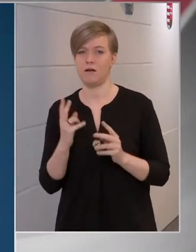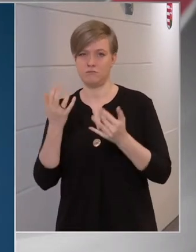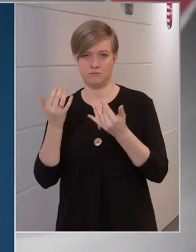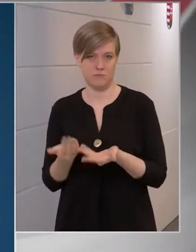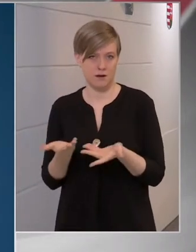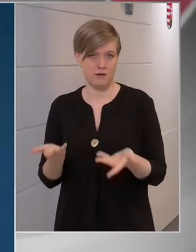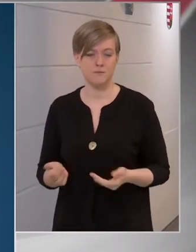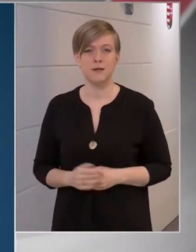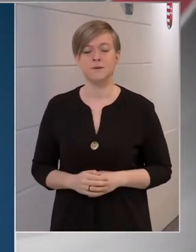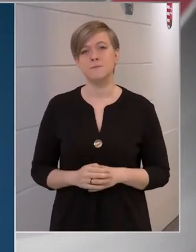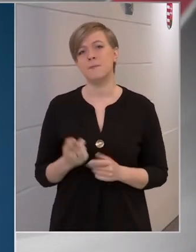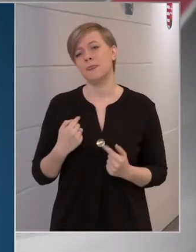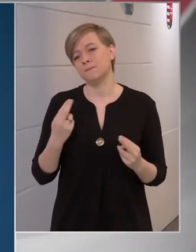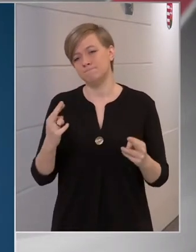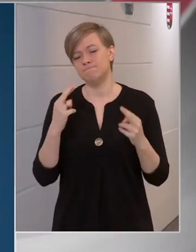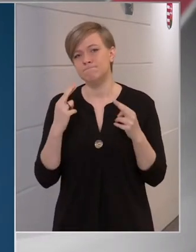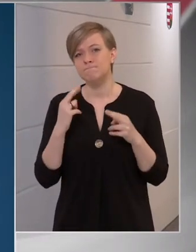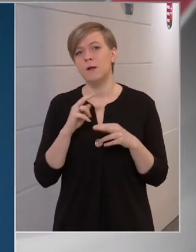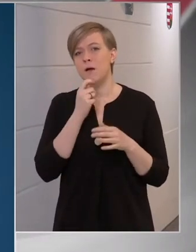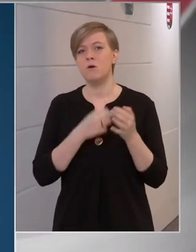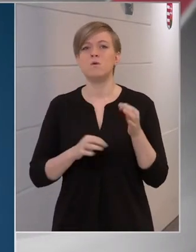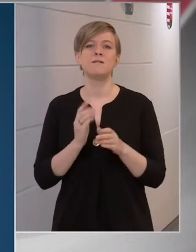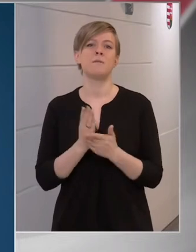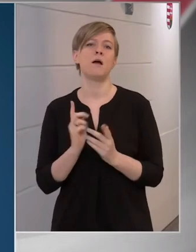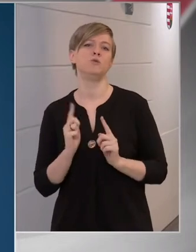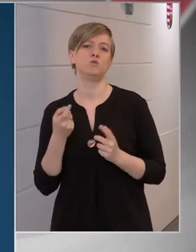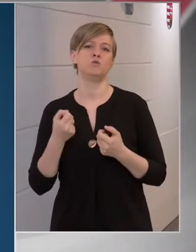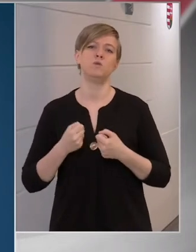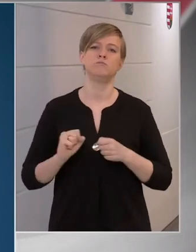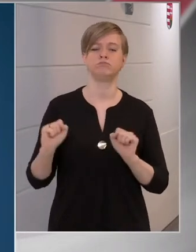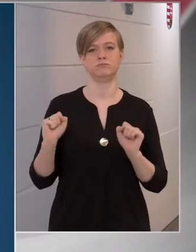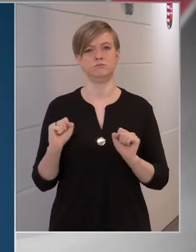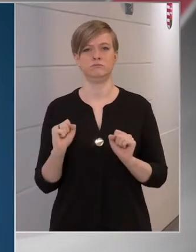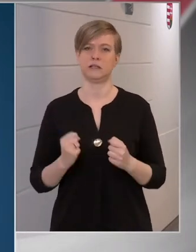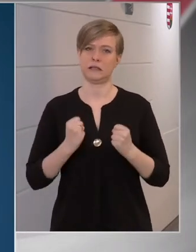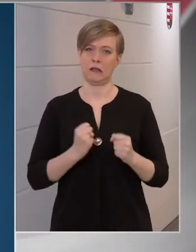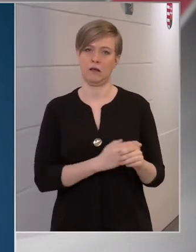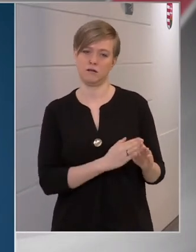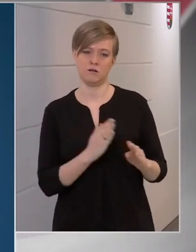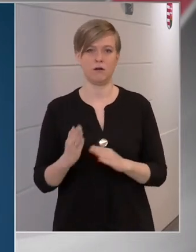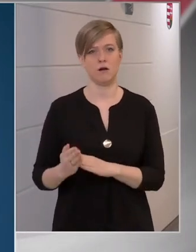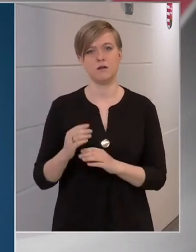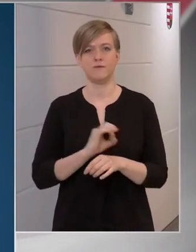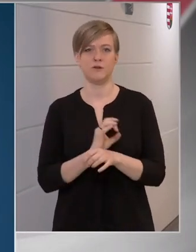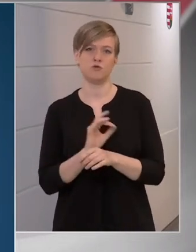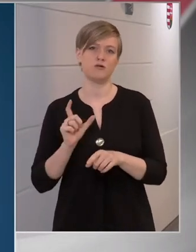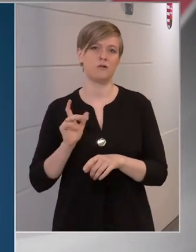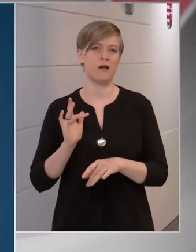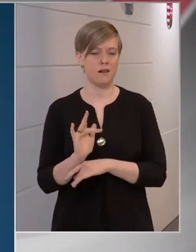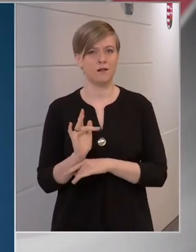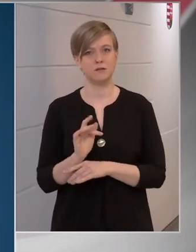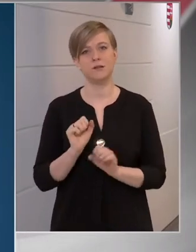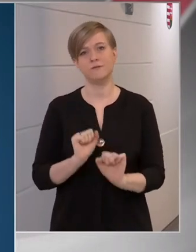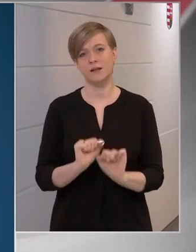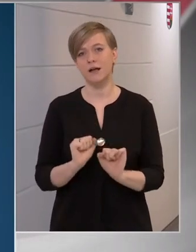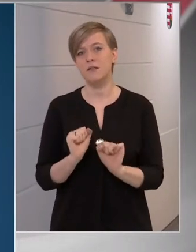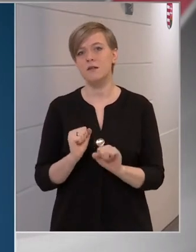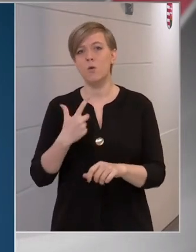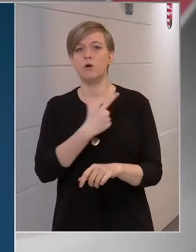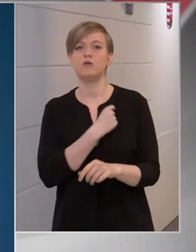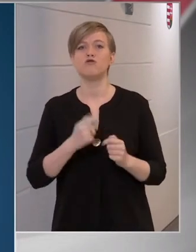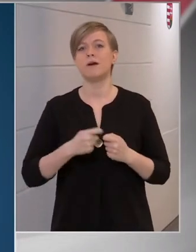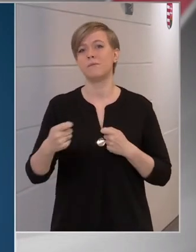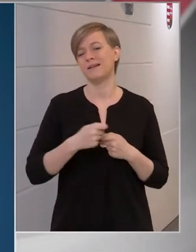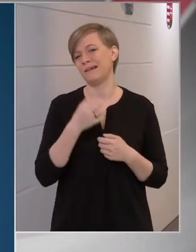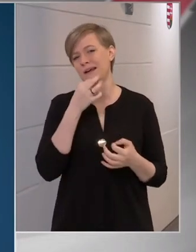eredménye, mi azt remélyük, addigra Magyarország túl lesz a nehéz szakaszán a vírusáni védekezésnek, és az oltottság mértéke miatt